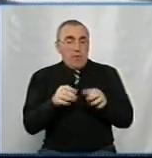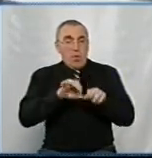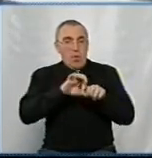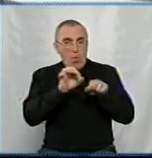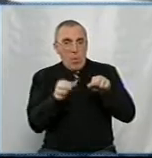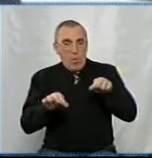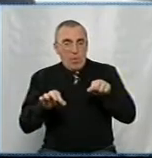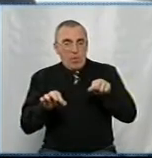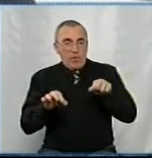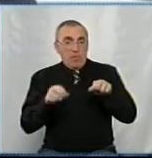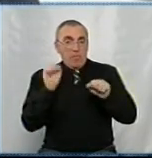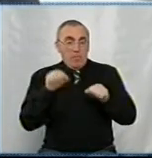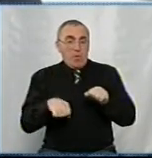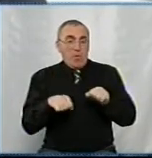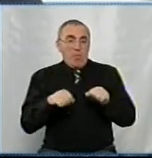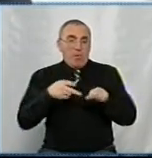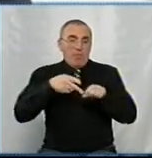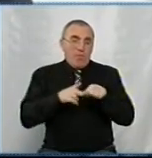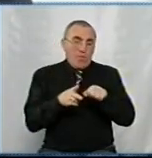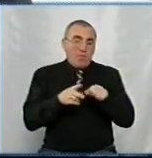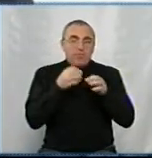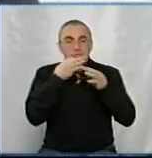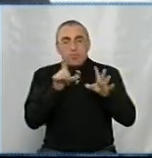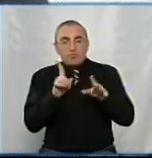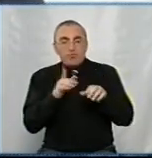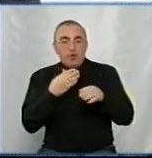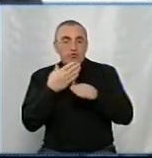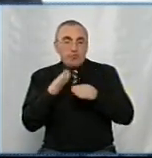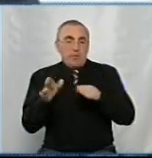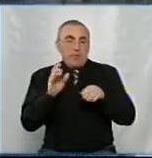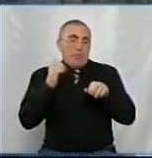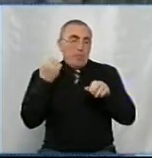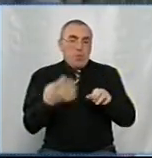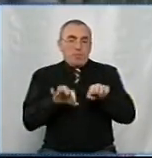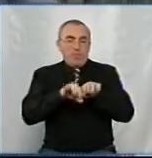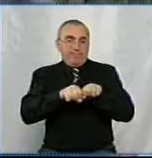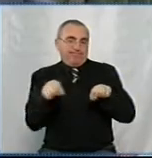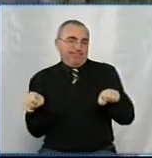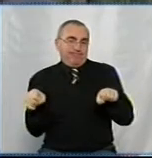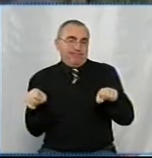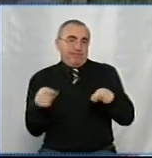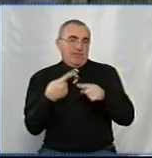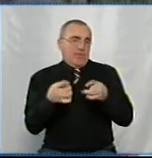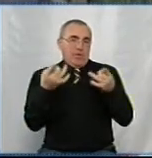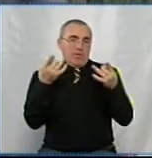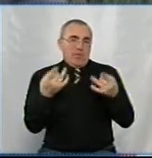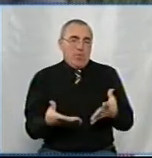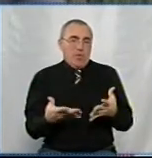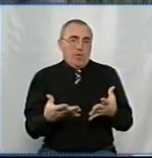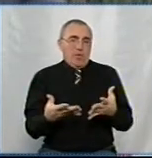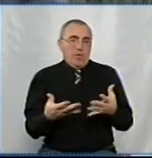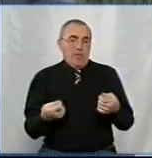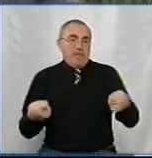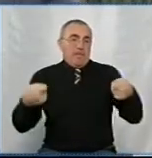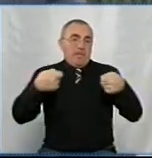поліетиленове, може бути муфта, може бути будь-яка частина. Просто роз'єднуємо все. Все воно доволі просто назад під